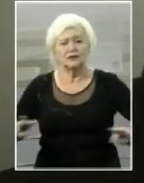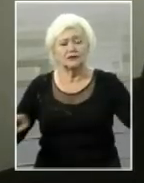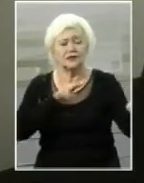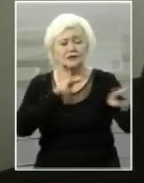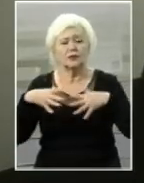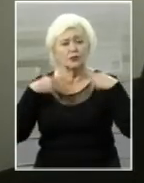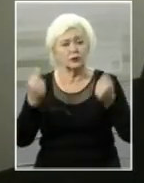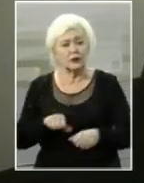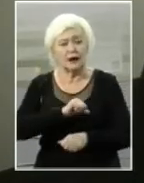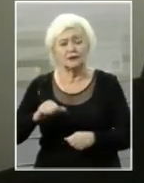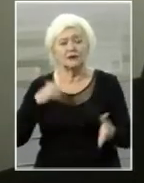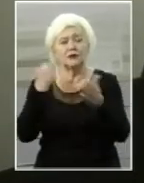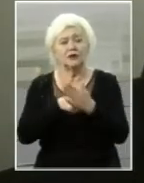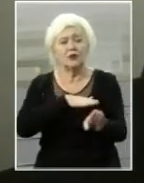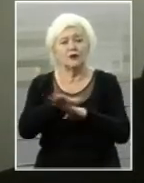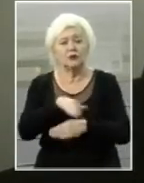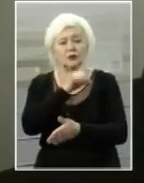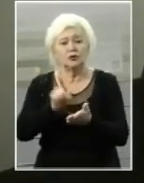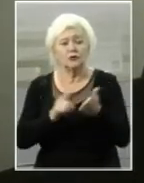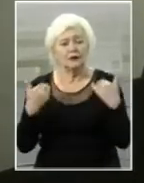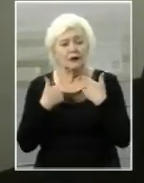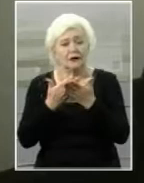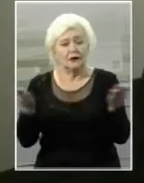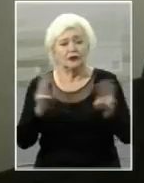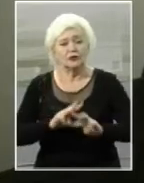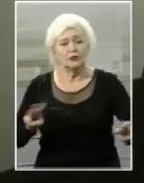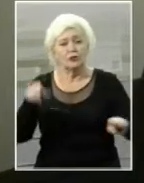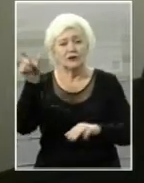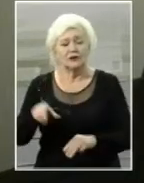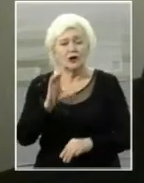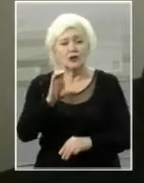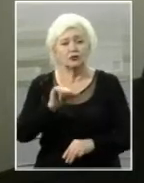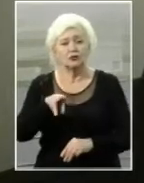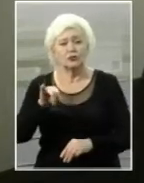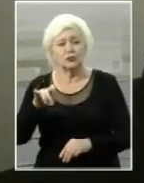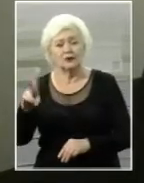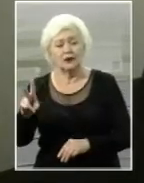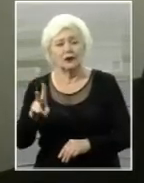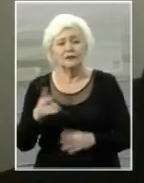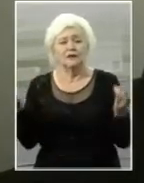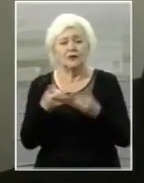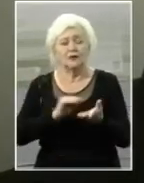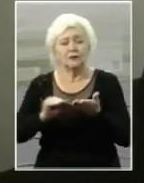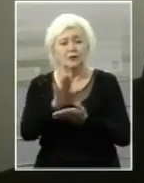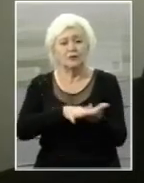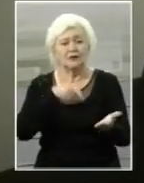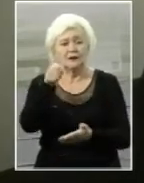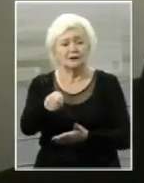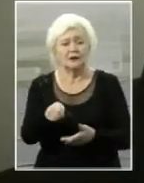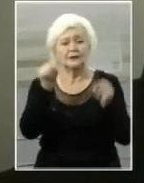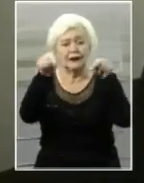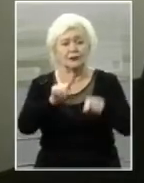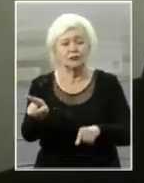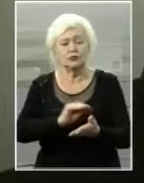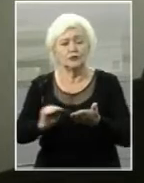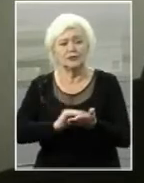здоров'я, а саме до виконуючого обов'язки нашого міністра, це супрун у нас. Необхідно написати заяву. Для того,